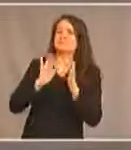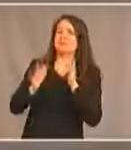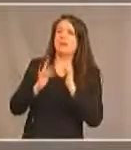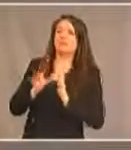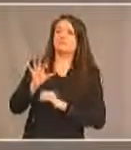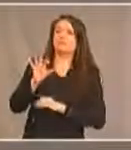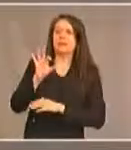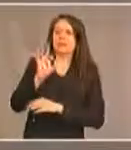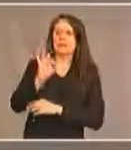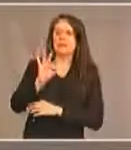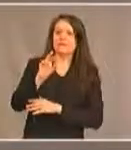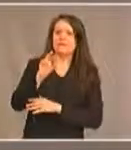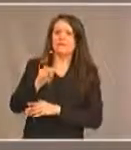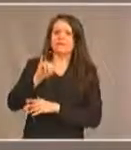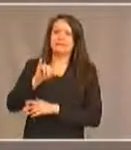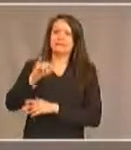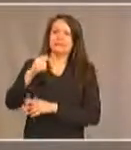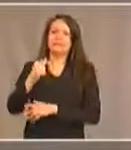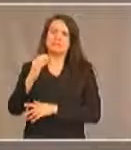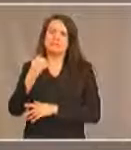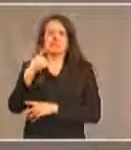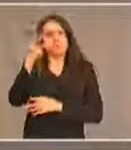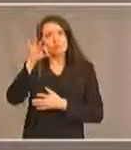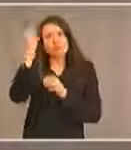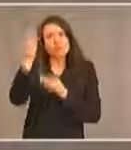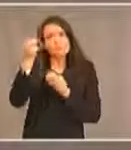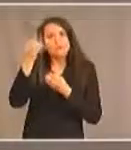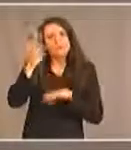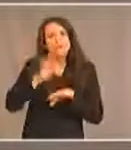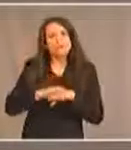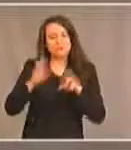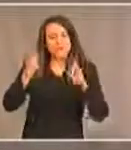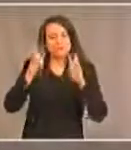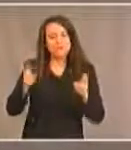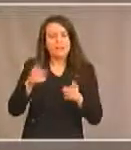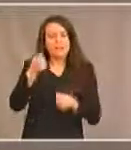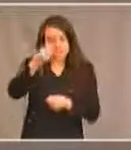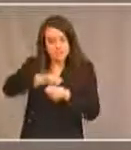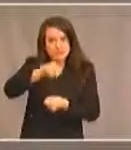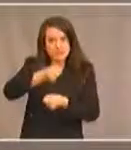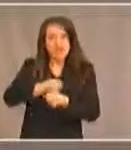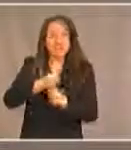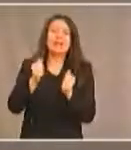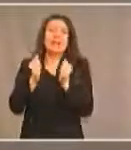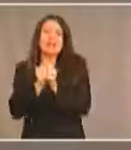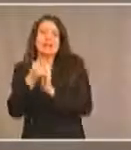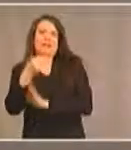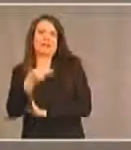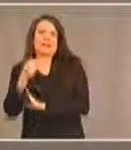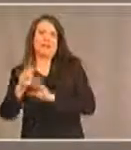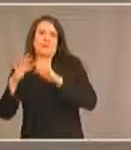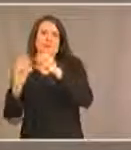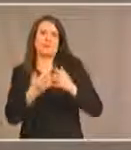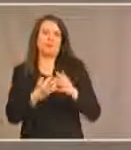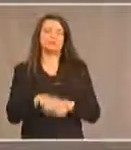-GC pour obtenir de l'information sur la question d'emploi et de handicap. Excellent. Merci.